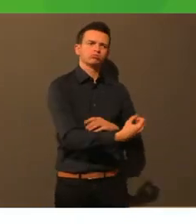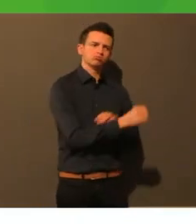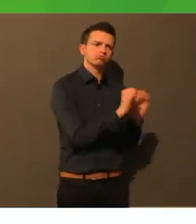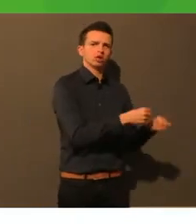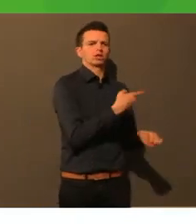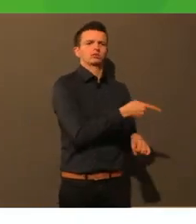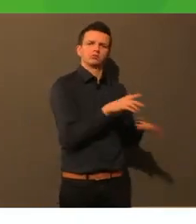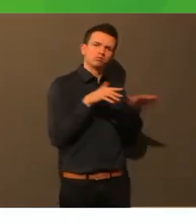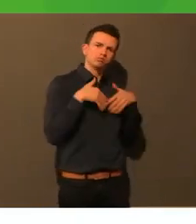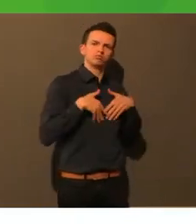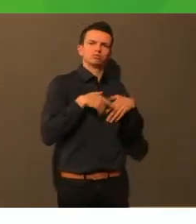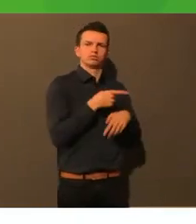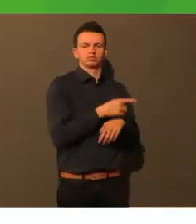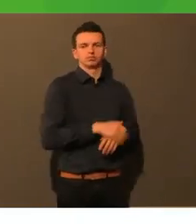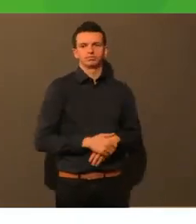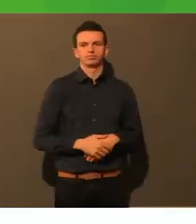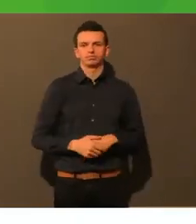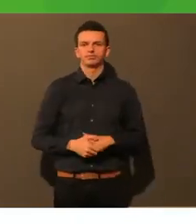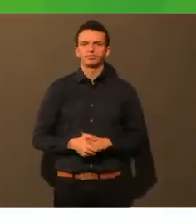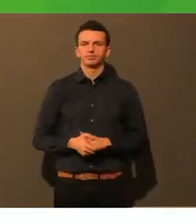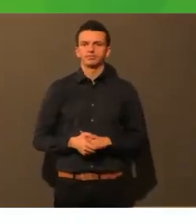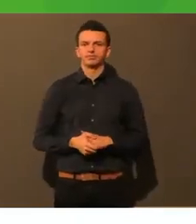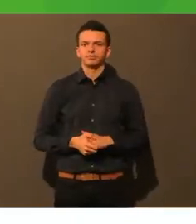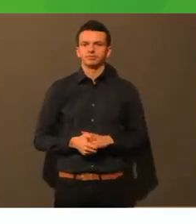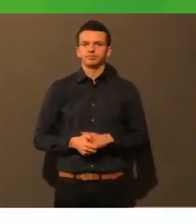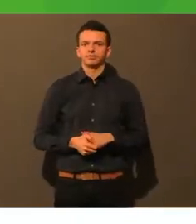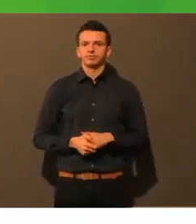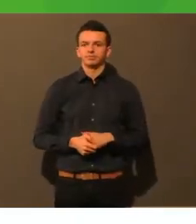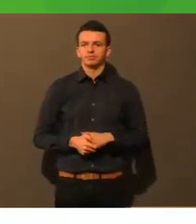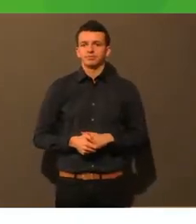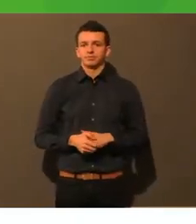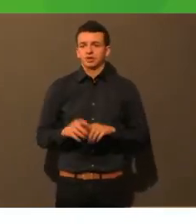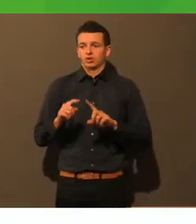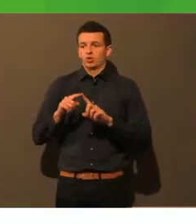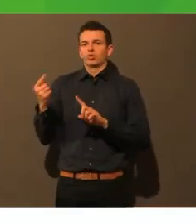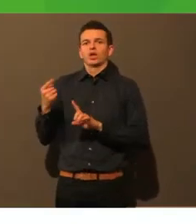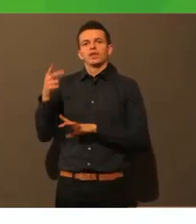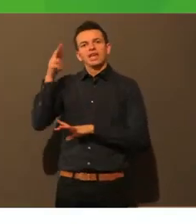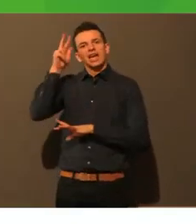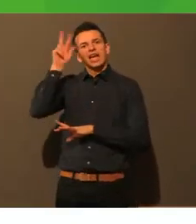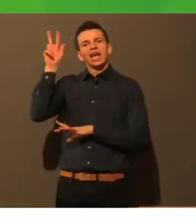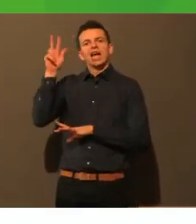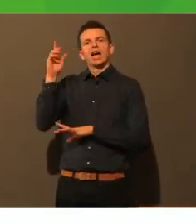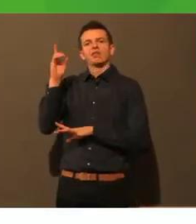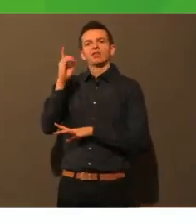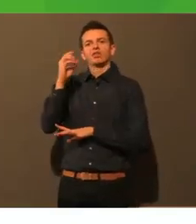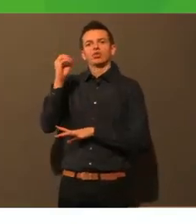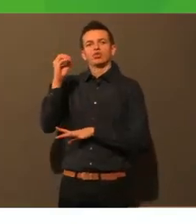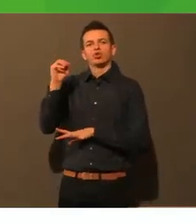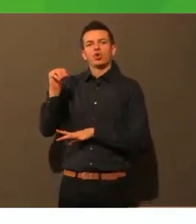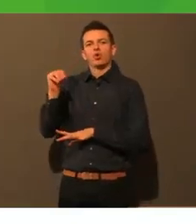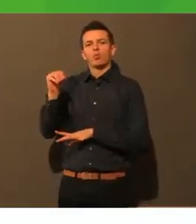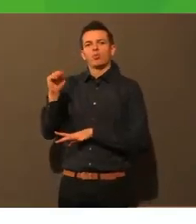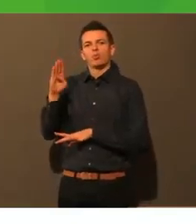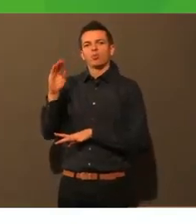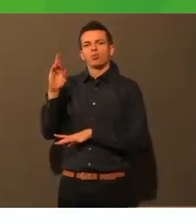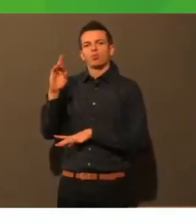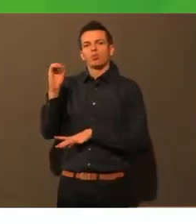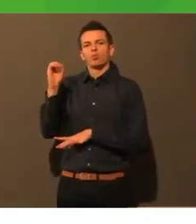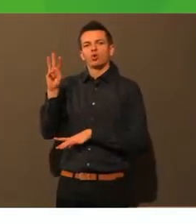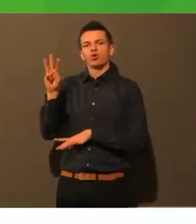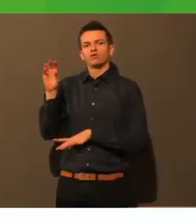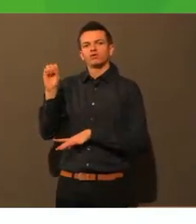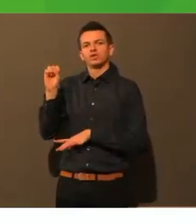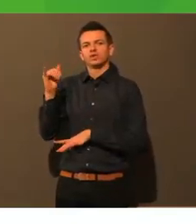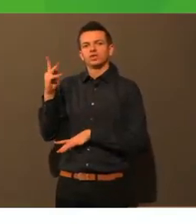Okay, verstanden. Dann habe ich jetzt aber als erstes den Herrn Domboski, der schon eine ganze Weile darauf wartet, was zu sagen, wegen der